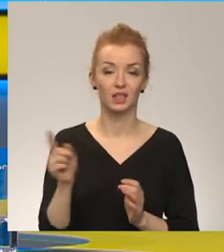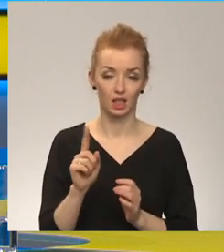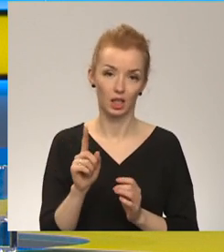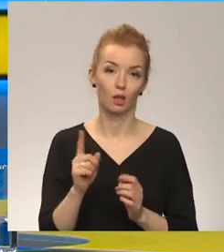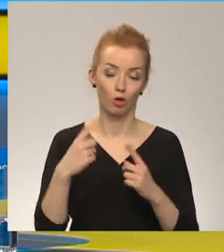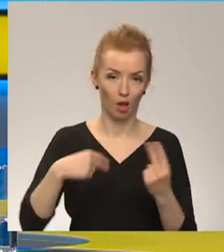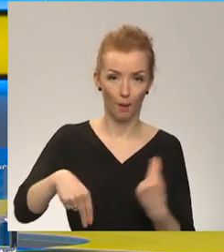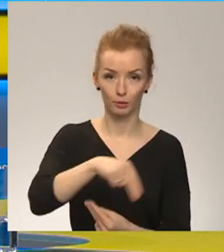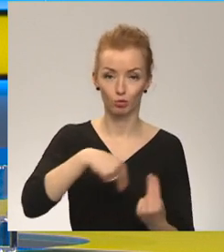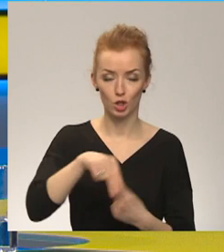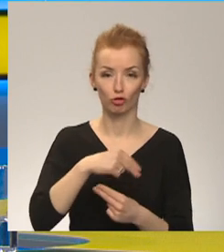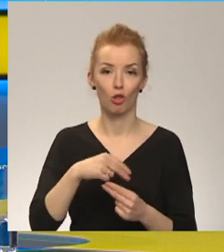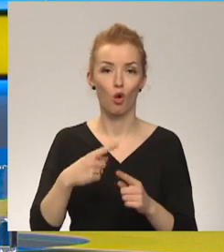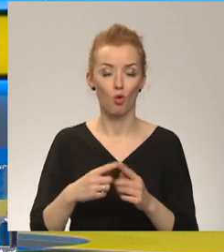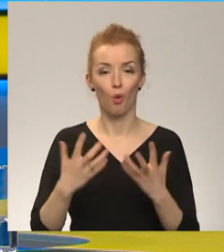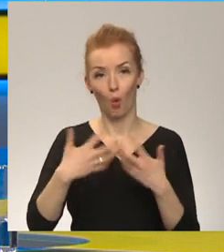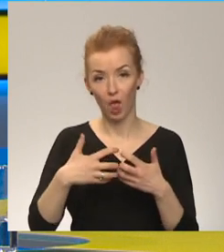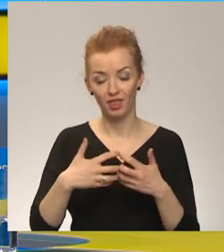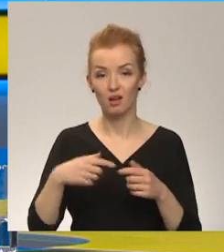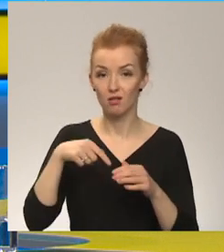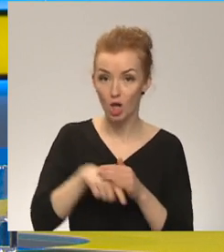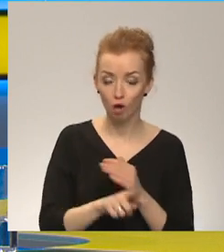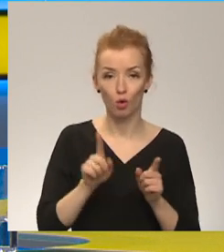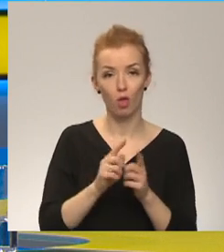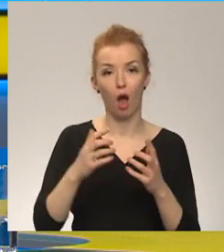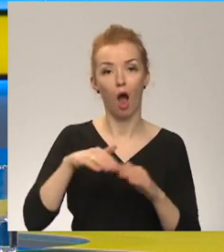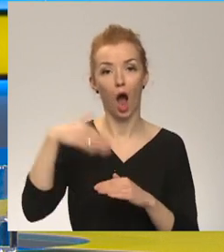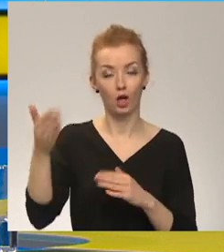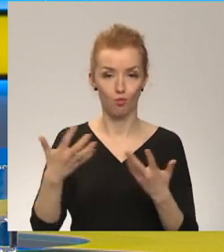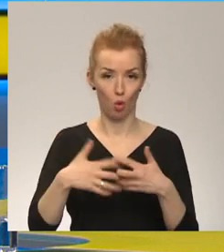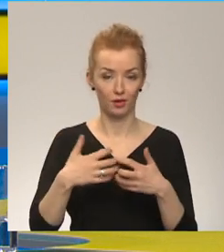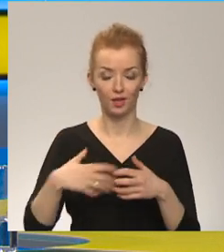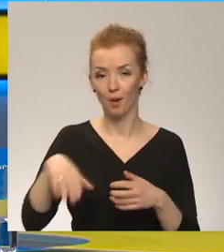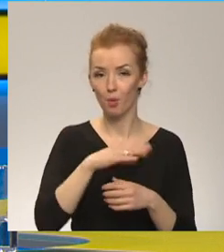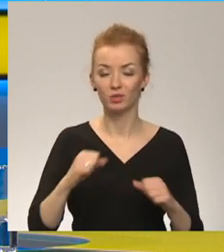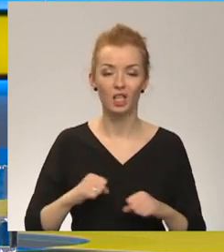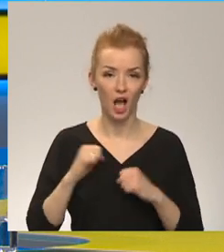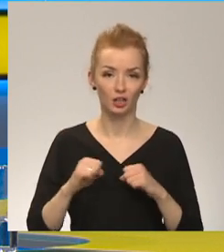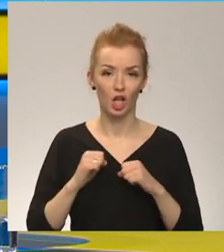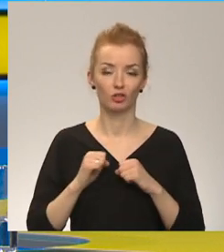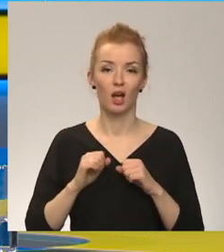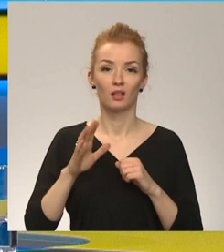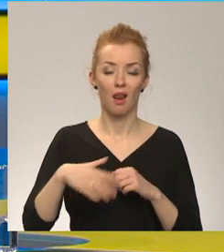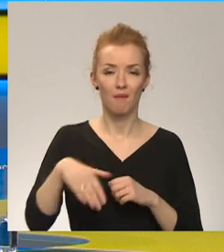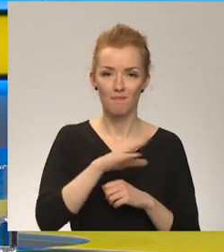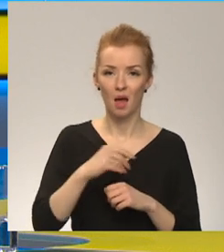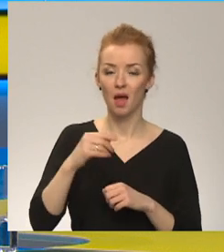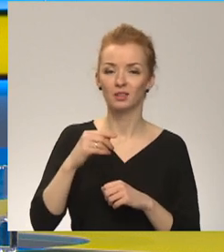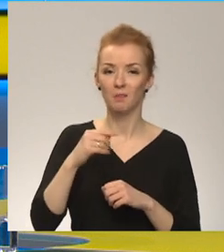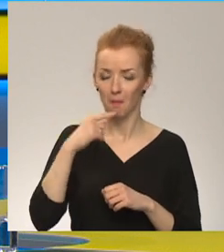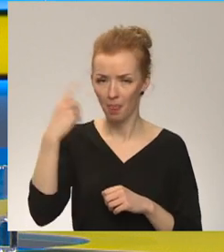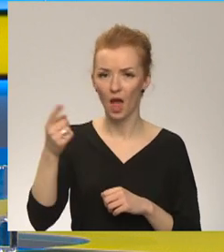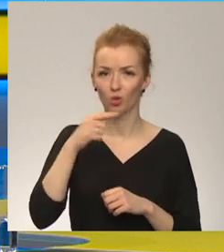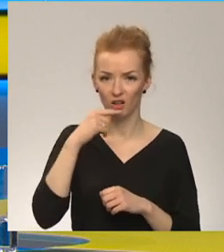politiski, gan arī ārpolitiski. Līdz ar to, mums ir jādara viss, lai Krievijai mēs pateiktu, ko mēs domājam par viņu